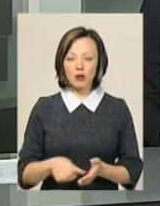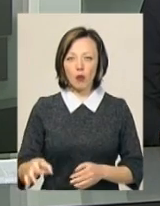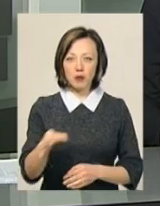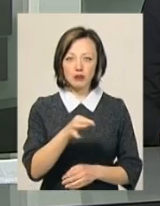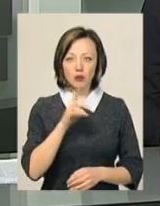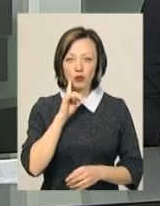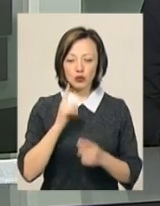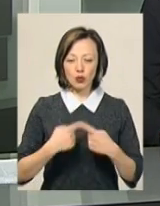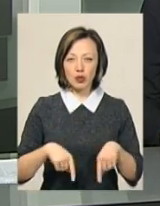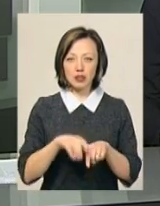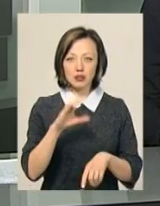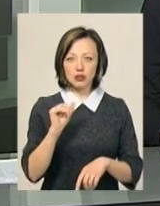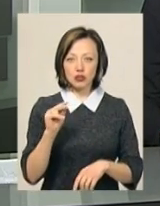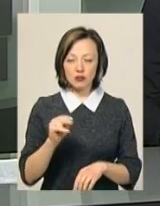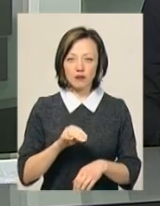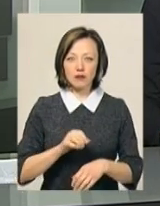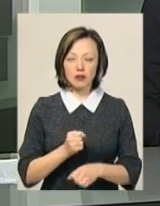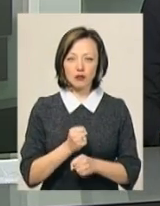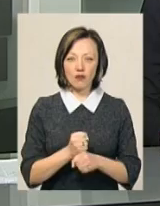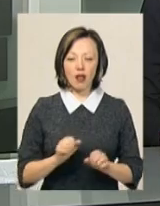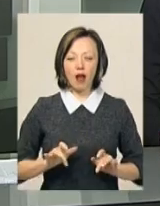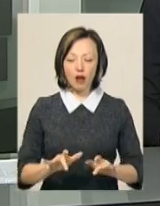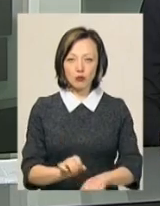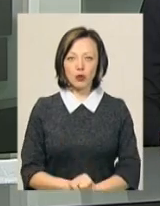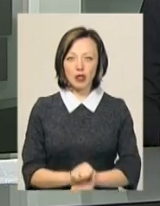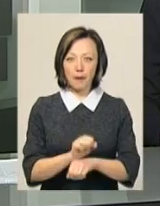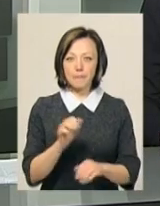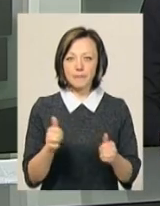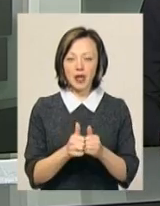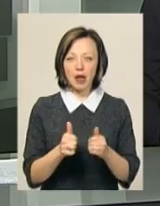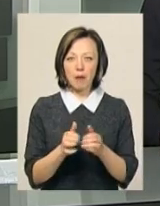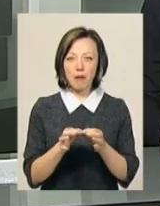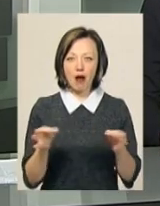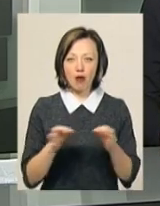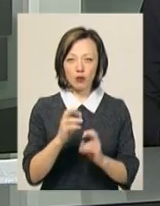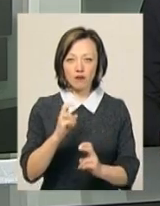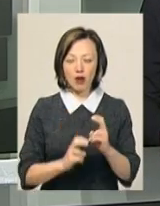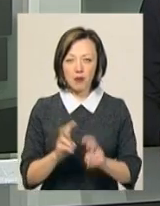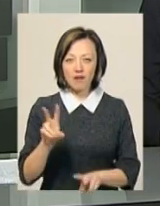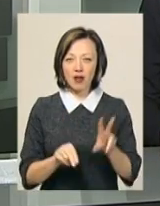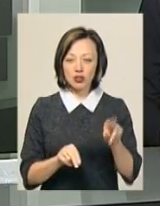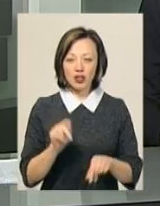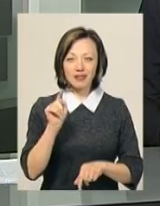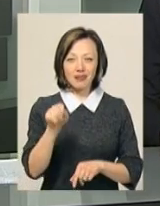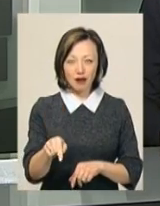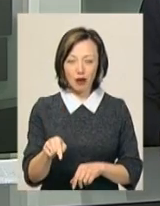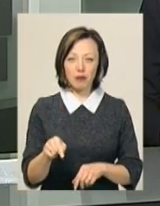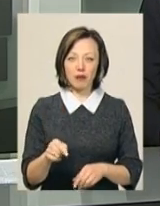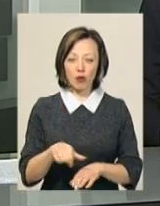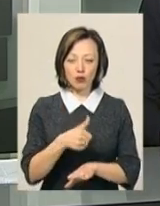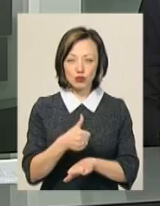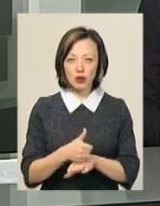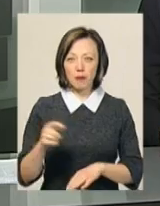молодіжної організації «Січ» влаштували акцію протесту під стінами макаронної фабрики. Бо вважають, що саме на підприємстві, яке